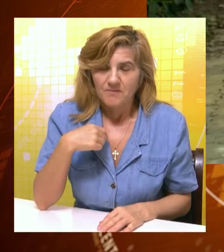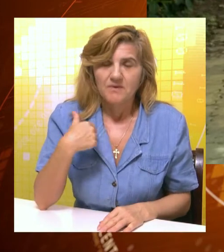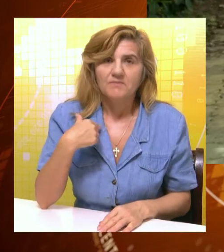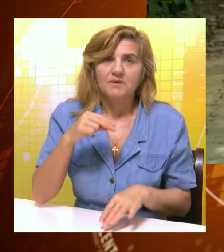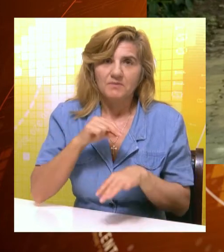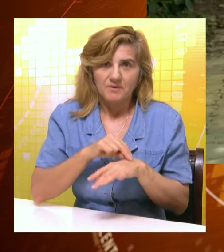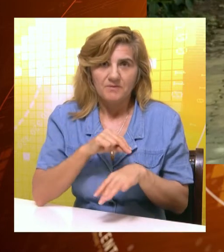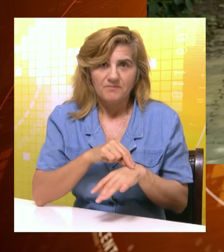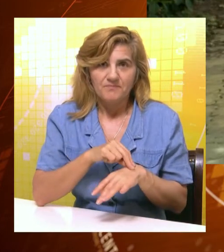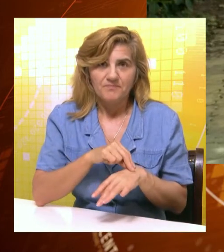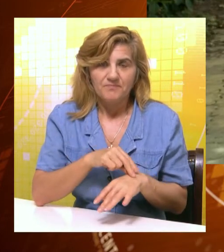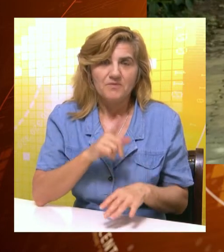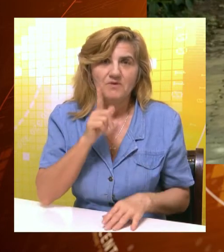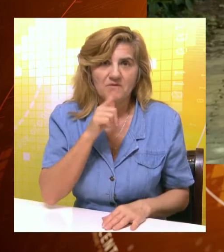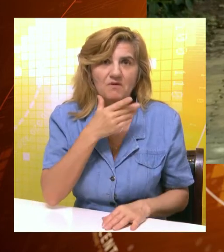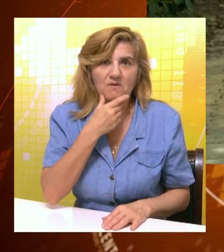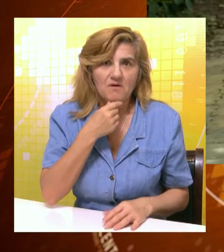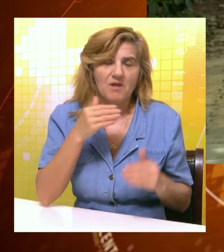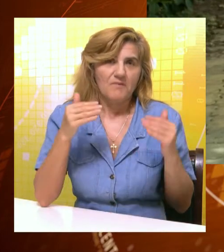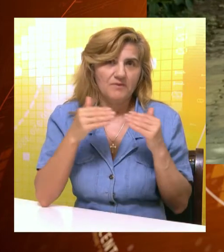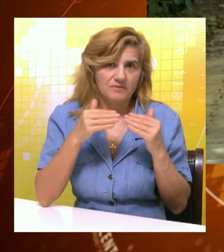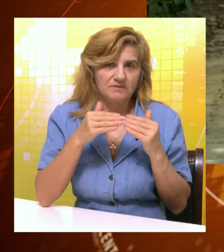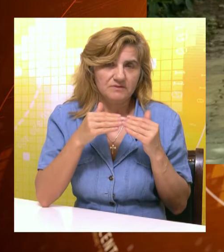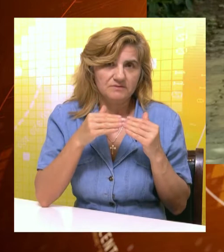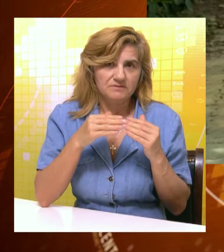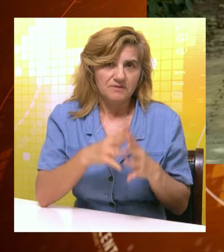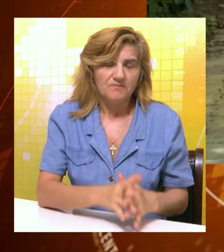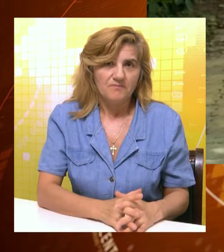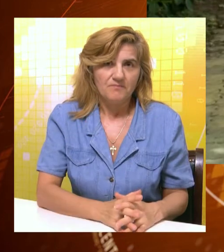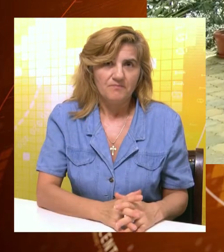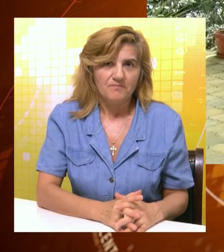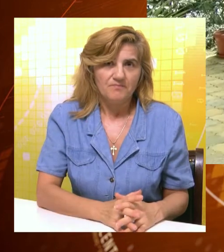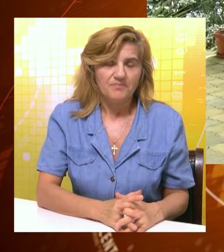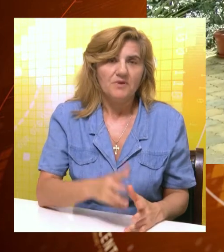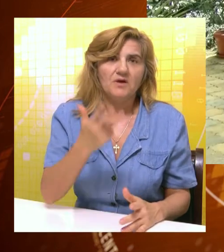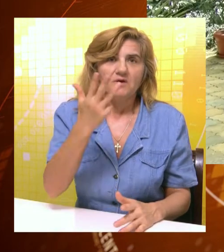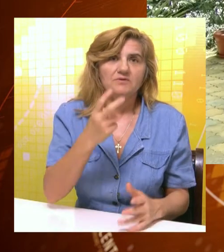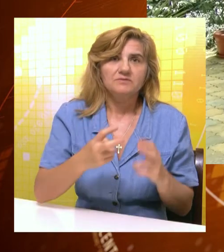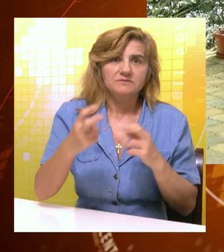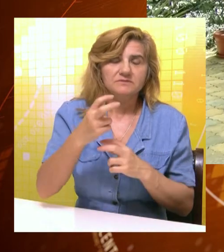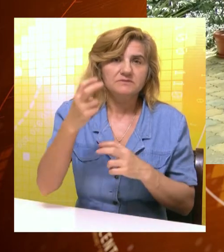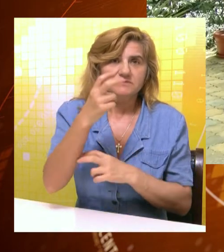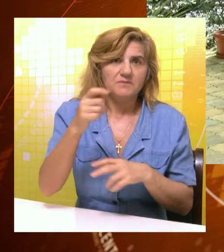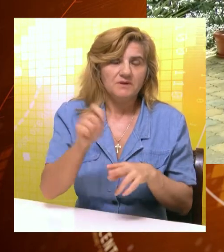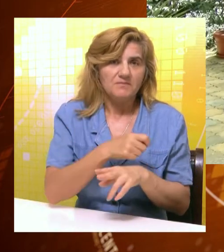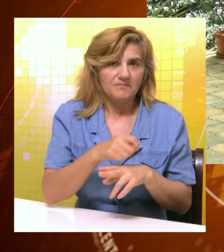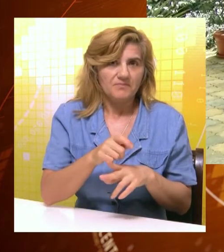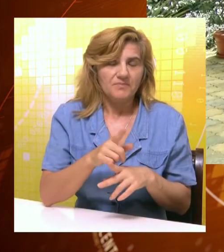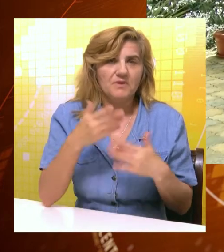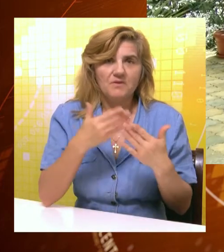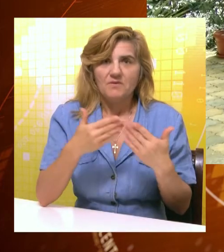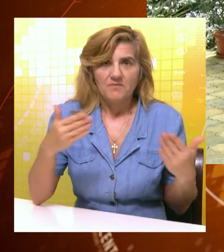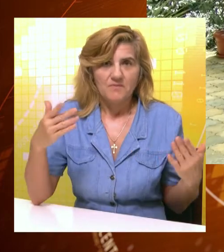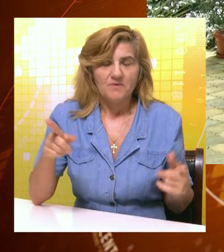sam i osetila, da jako lepo možemo da se slažemo u plesu. Četvrti sprat će biti u potpunosti adaptiran na